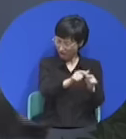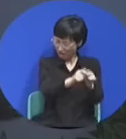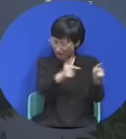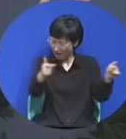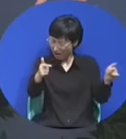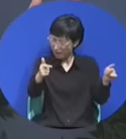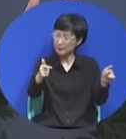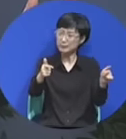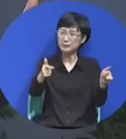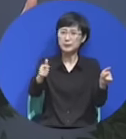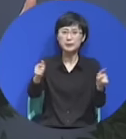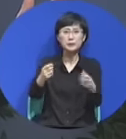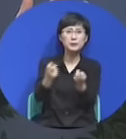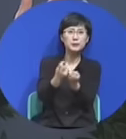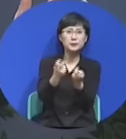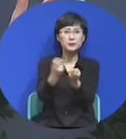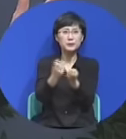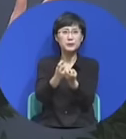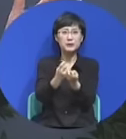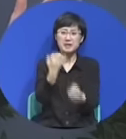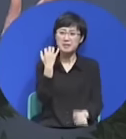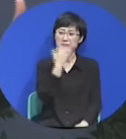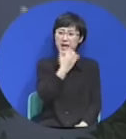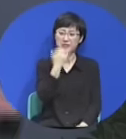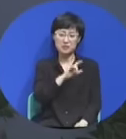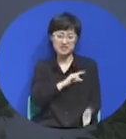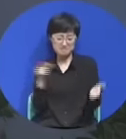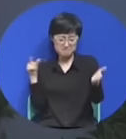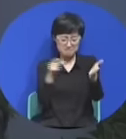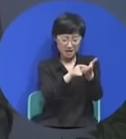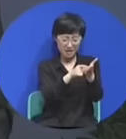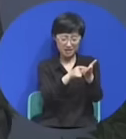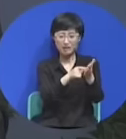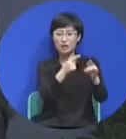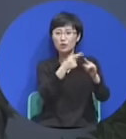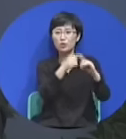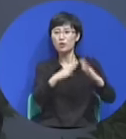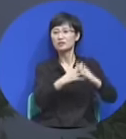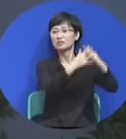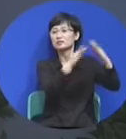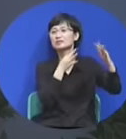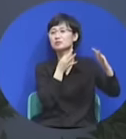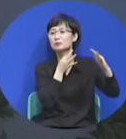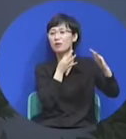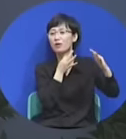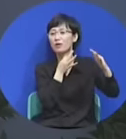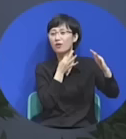아마 베드로 성전을 짓기 위해서 큰 돈이 필요한데 속죄필을 팔은 겁니다.